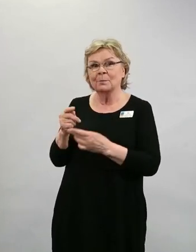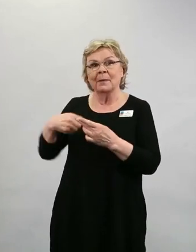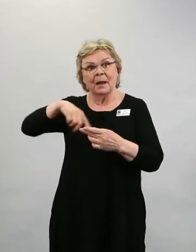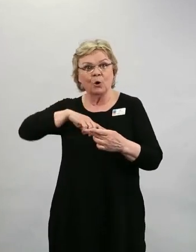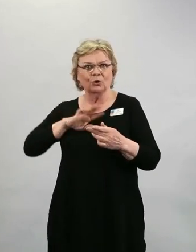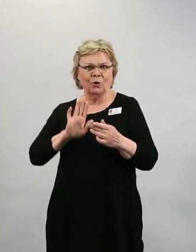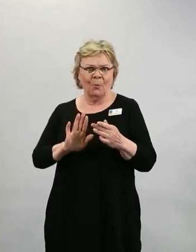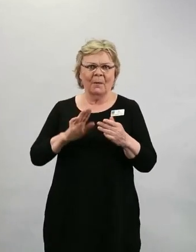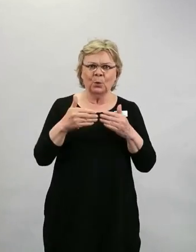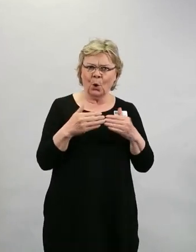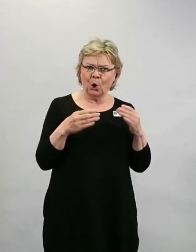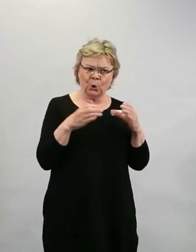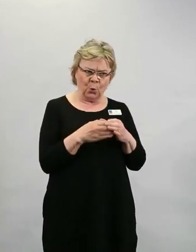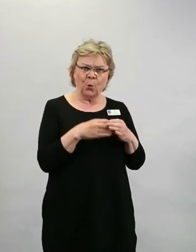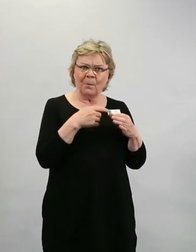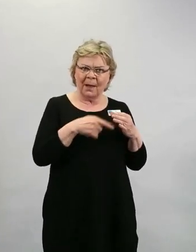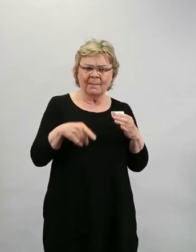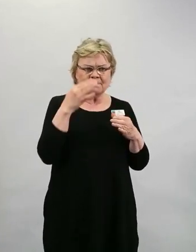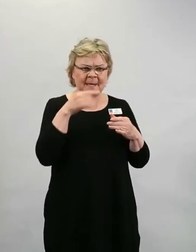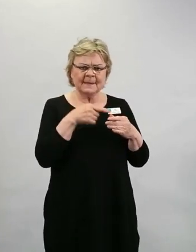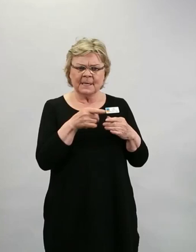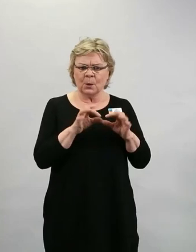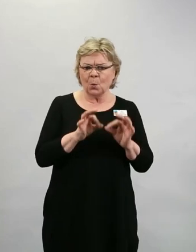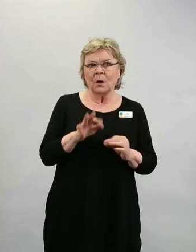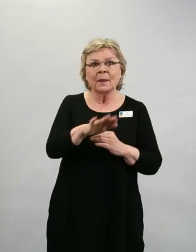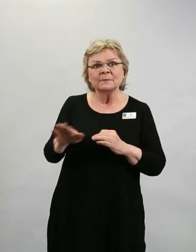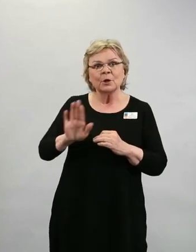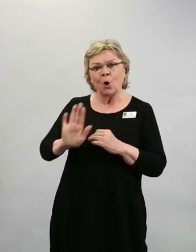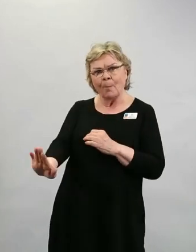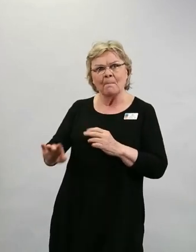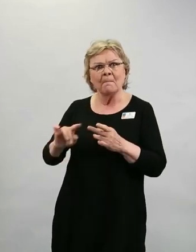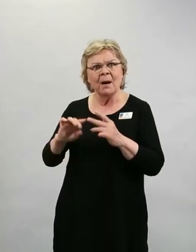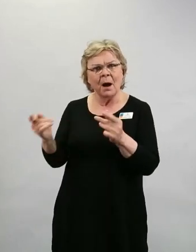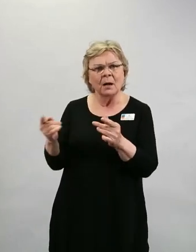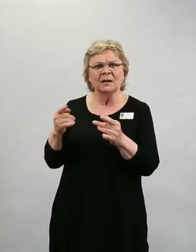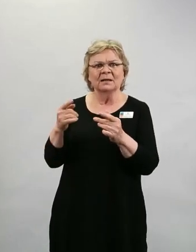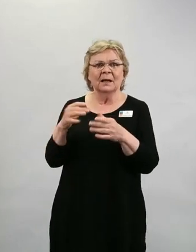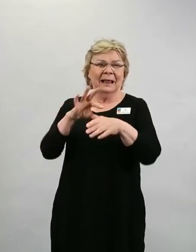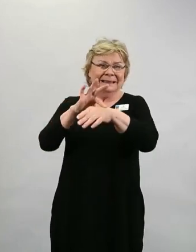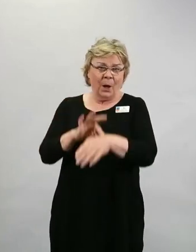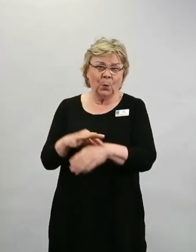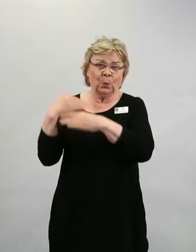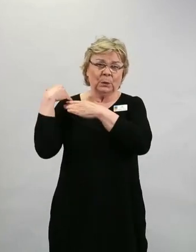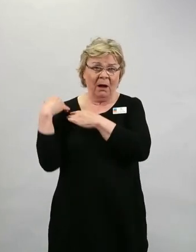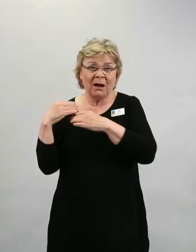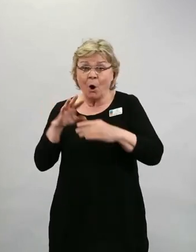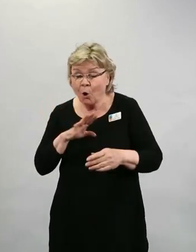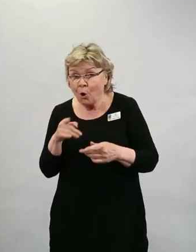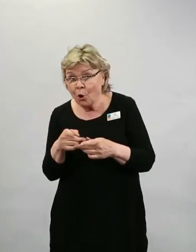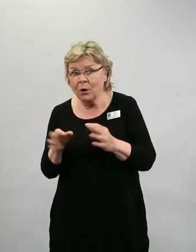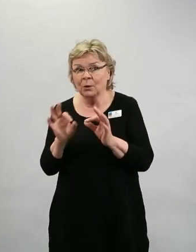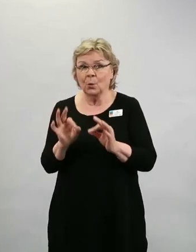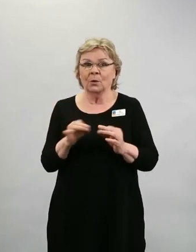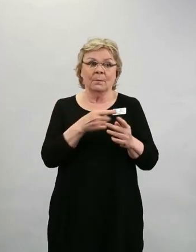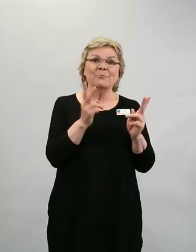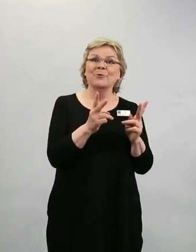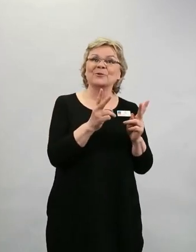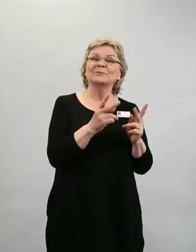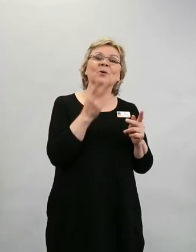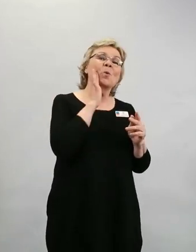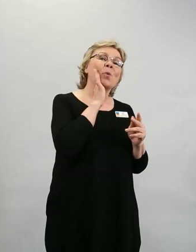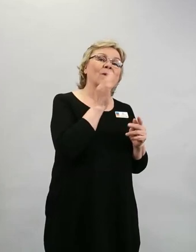katsoo meillä, mikä on lasten tautitaakka Suomessa ja mikä on myöskin vanhempien halukkuus